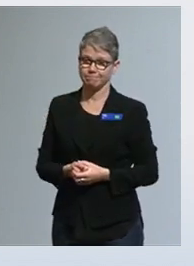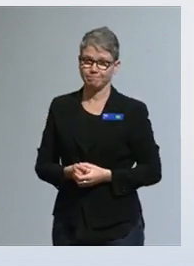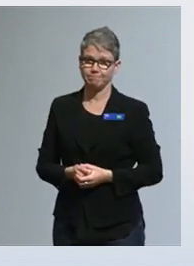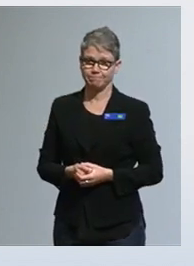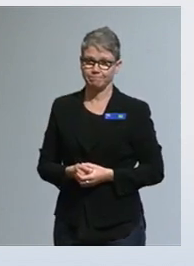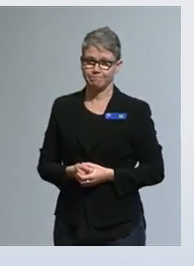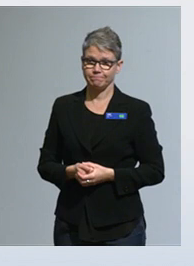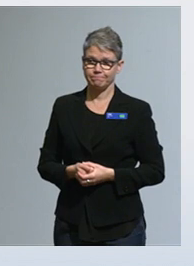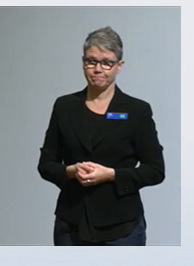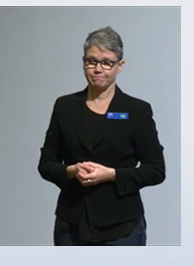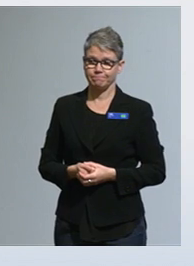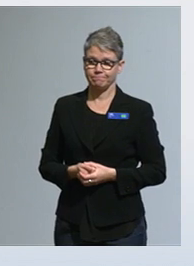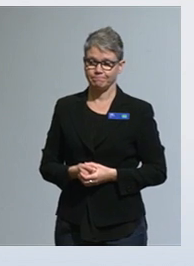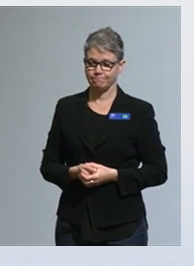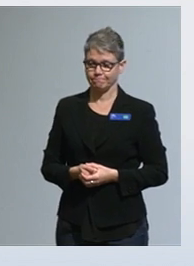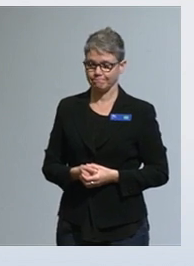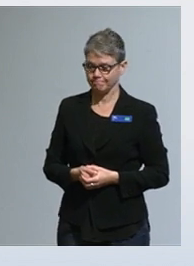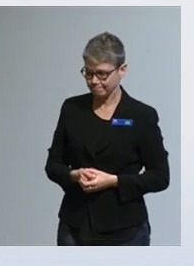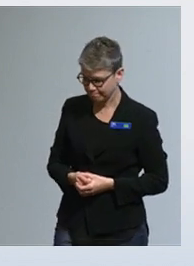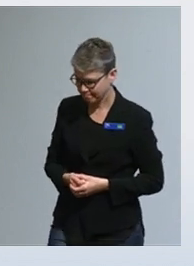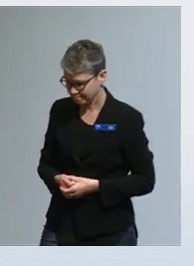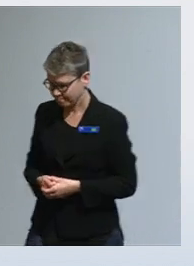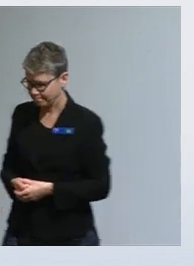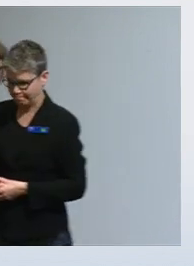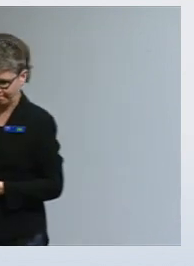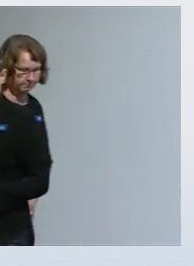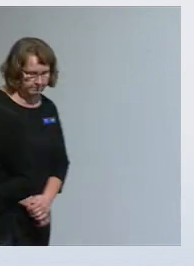No, mitä me tavoittelemme?